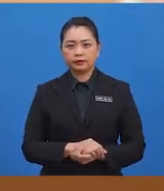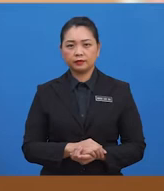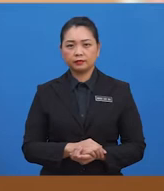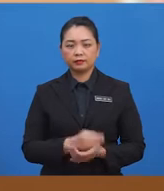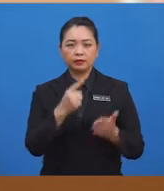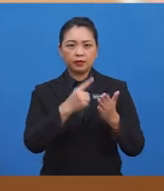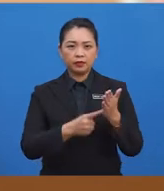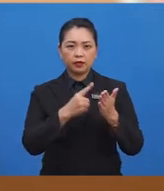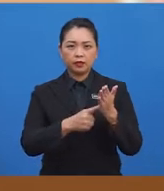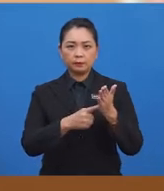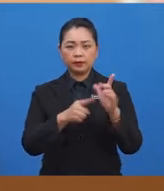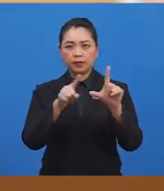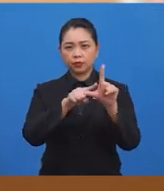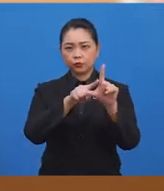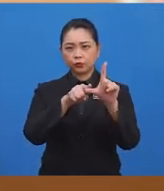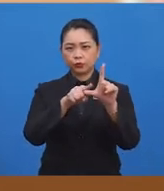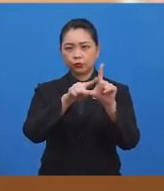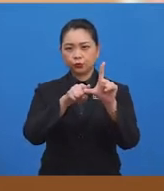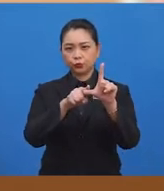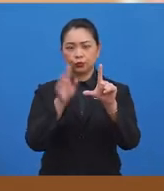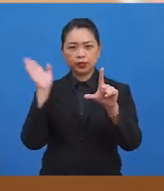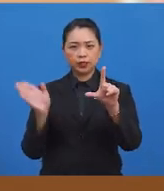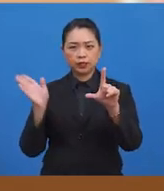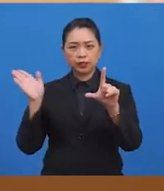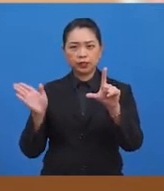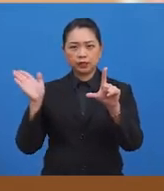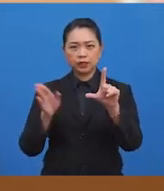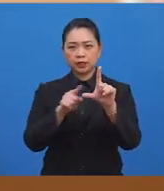Apakah sudut ini?